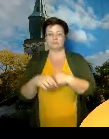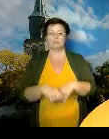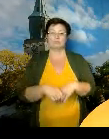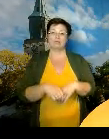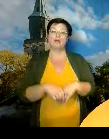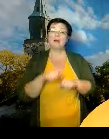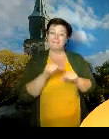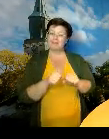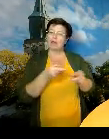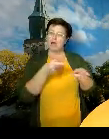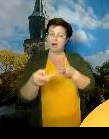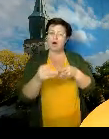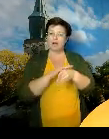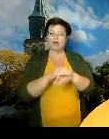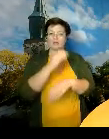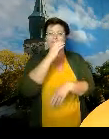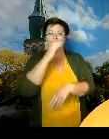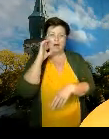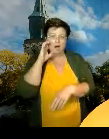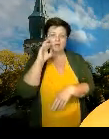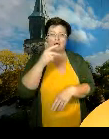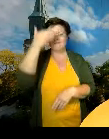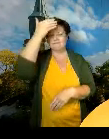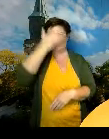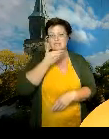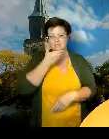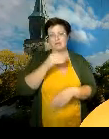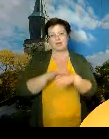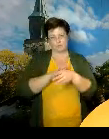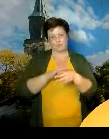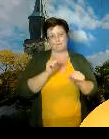käytettävissä ja käytetään koko sen vierailun ajan.